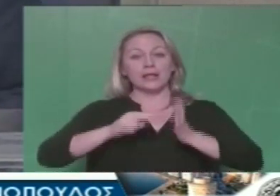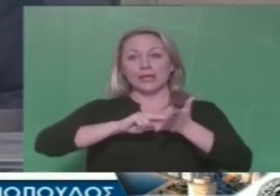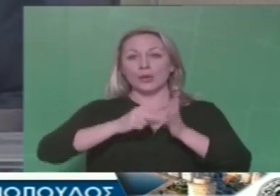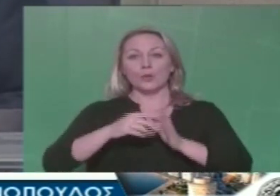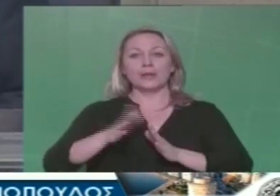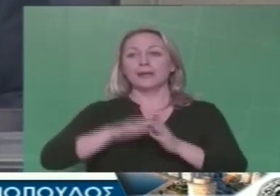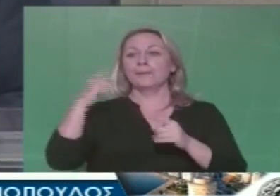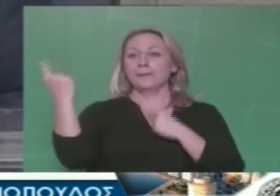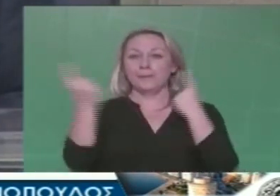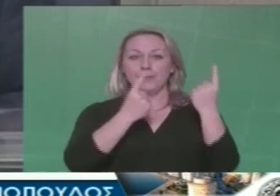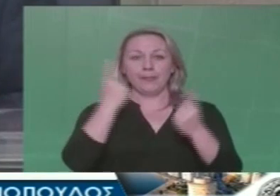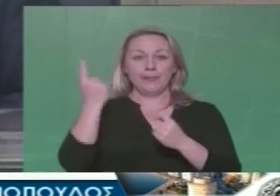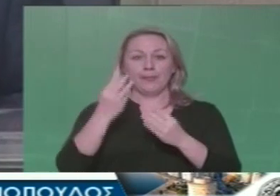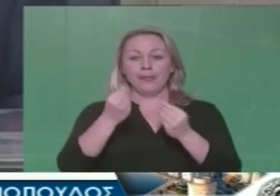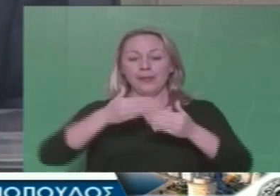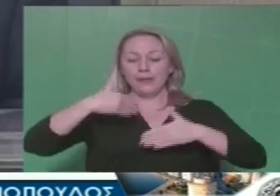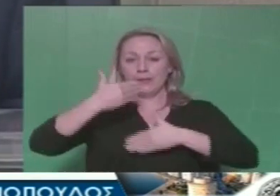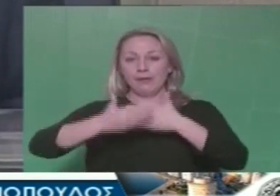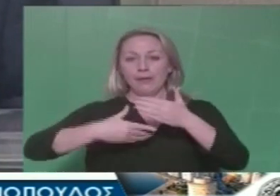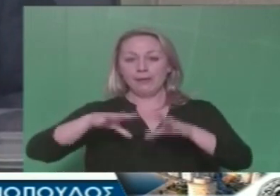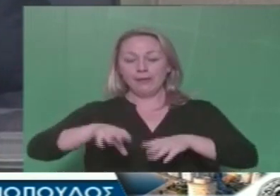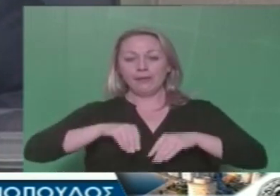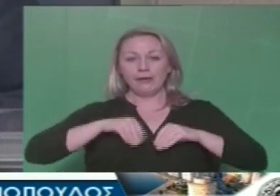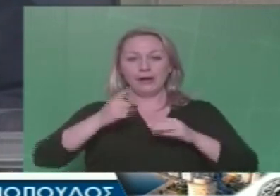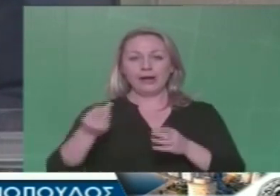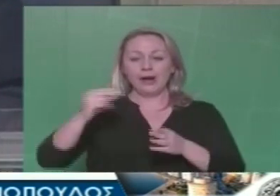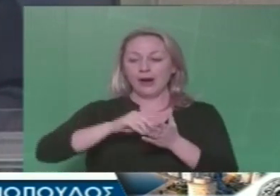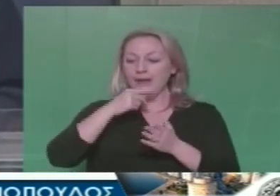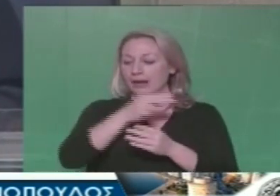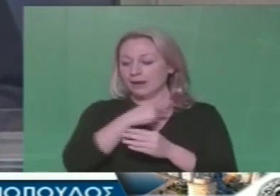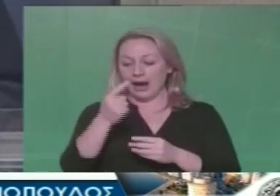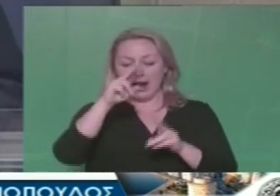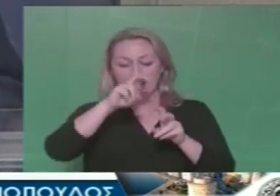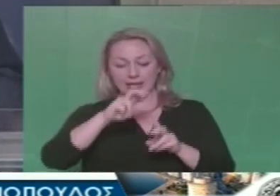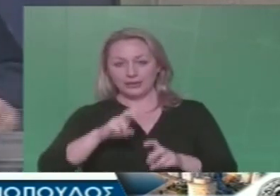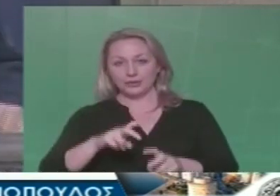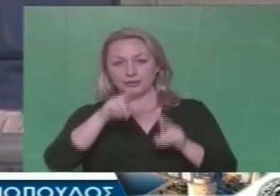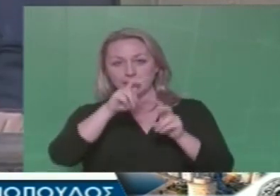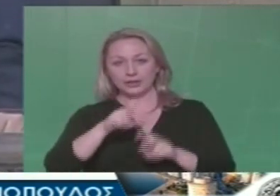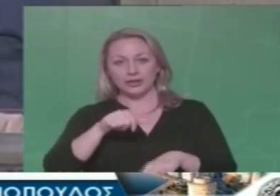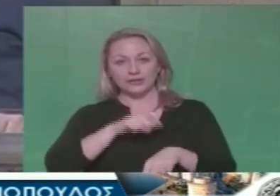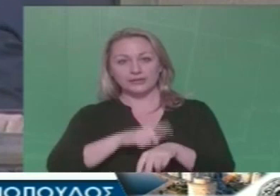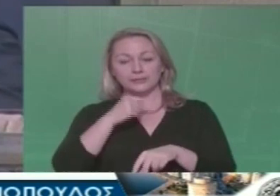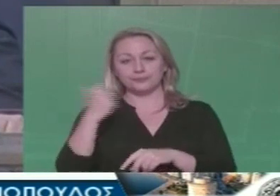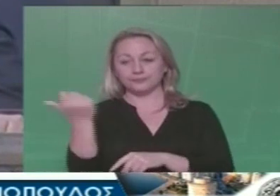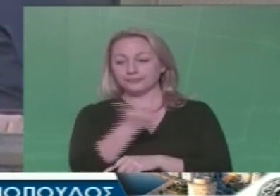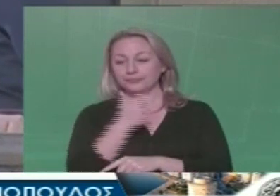κατάσταση και την οικονομική κατεύθυνση της χώρας και πολύ περισσότερο έχουν αποδεχθεί τον έλεγχο, τον ασφυκτικό του λεγόμεν οικονομικού